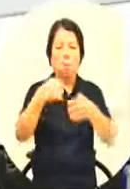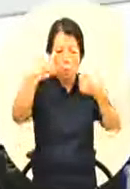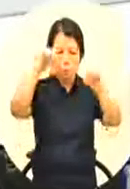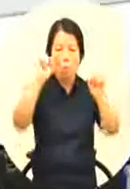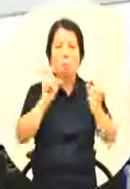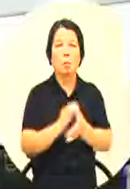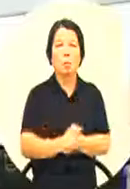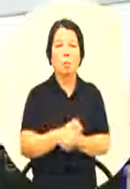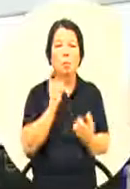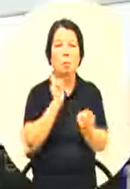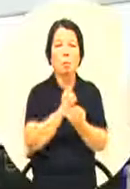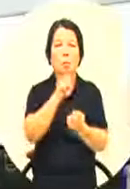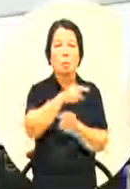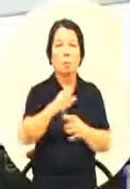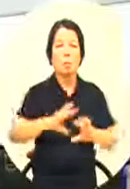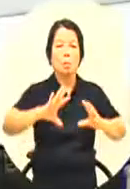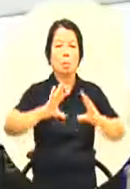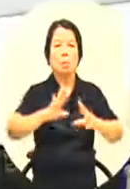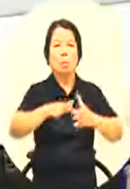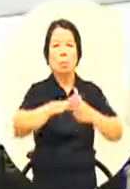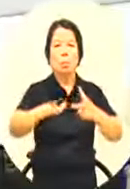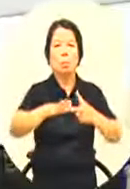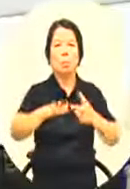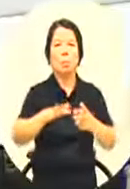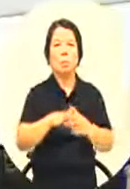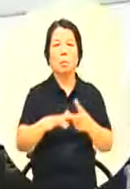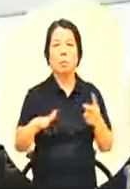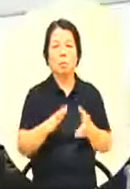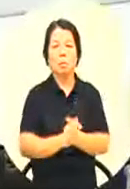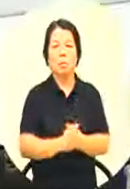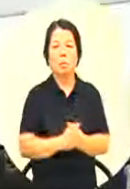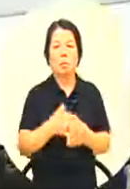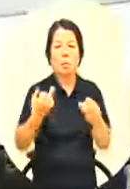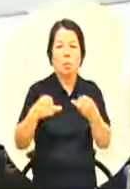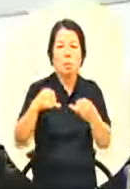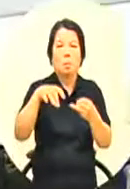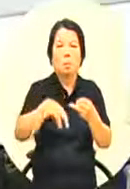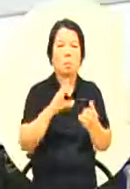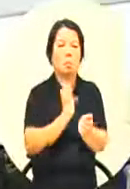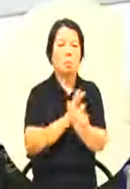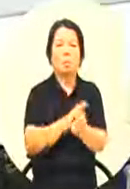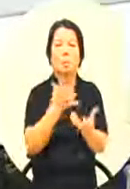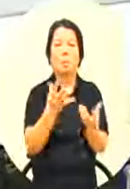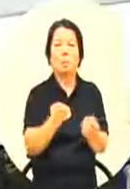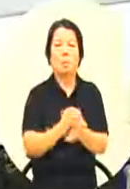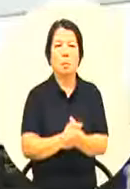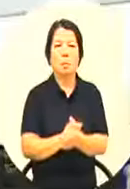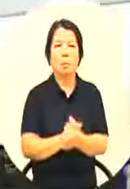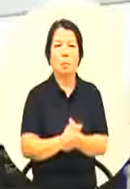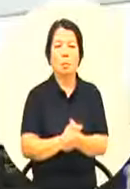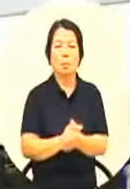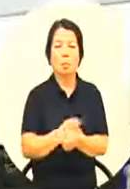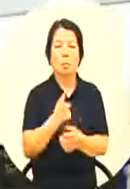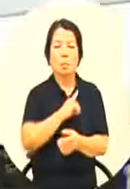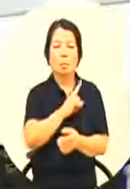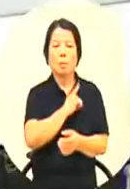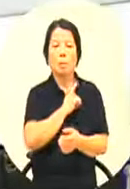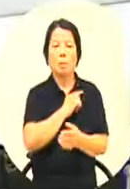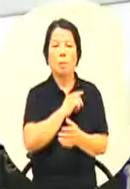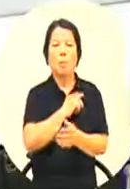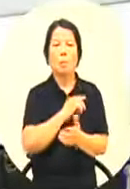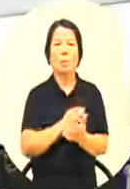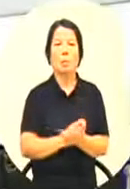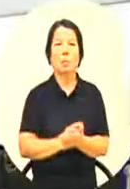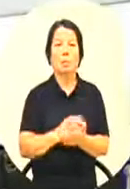了这对他们在国小生涯的一个层级里面是没有帮助的以我自己的例子来讲